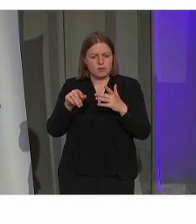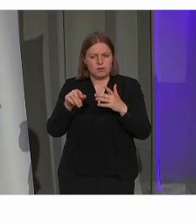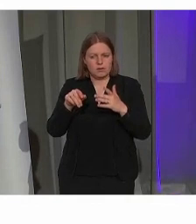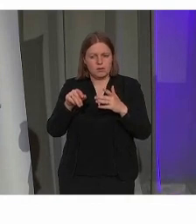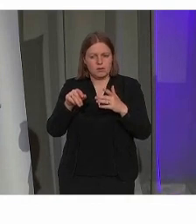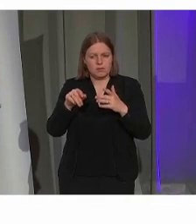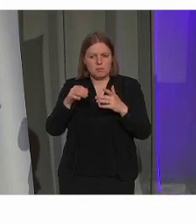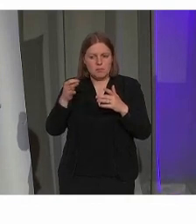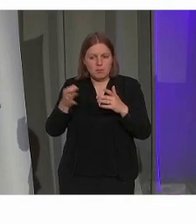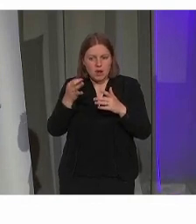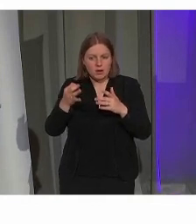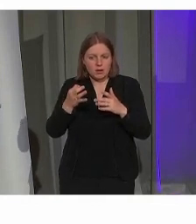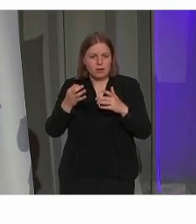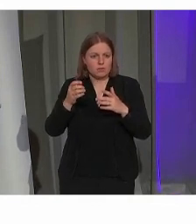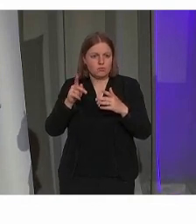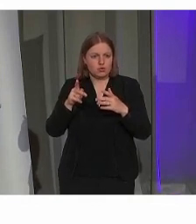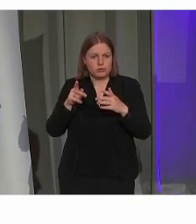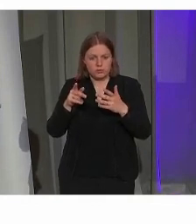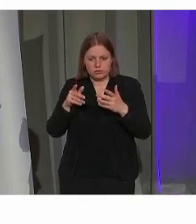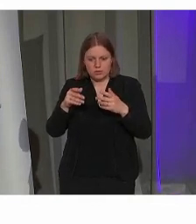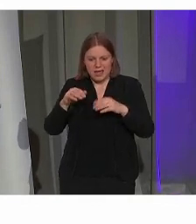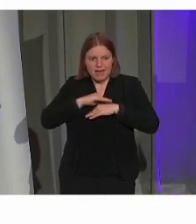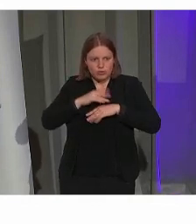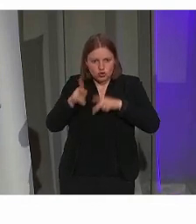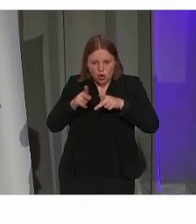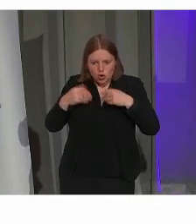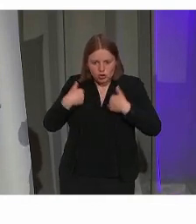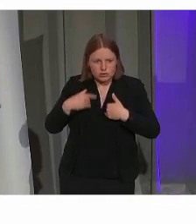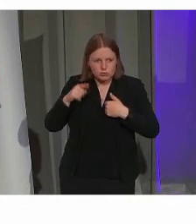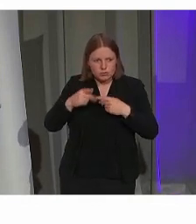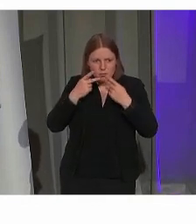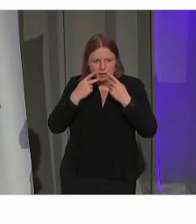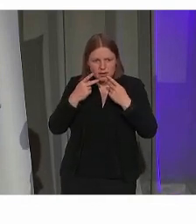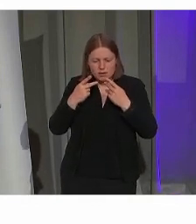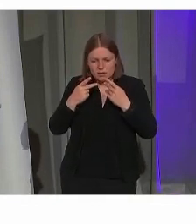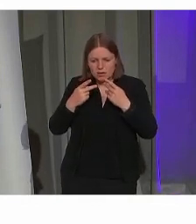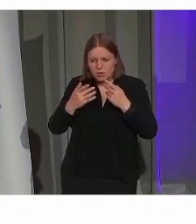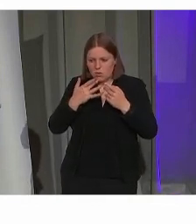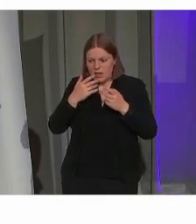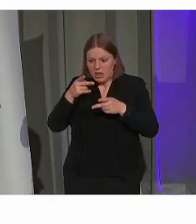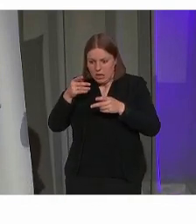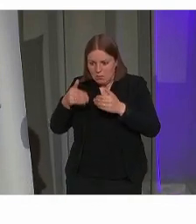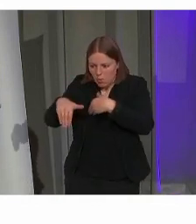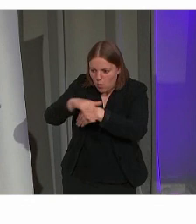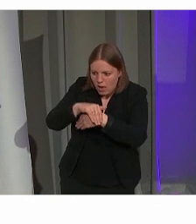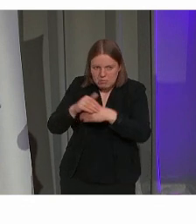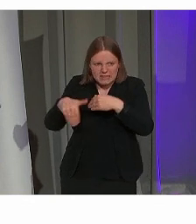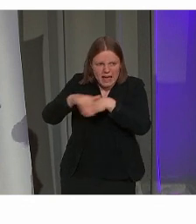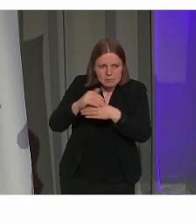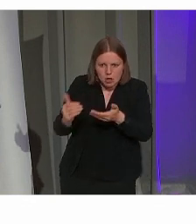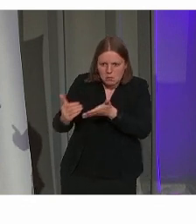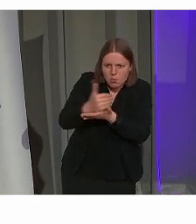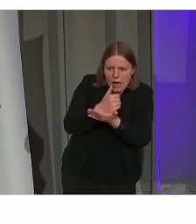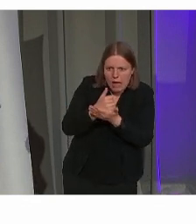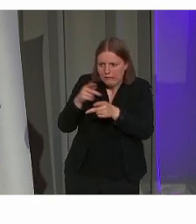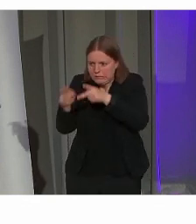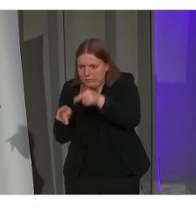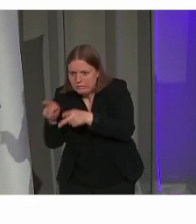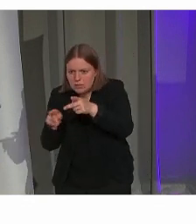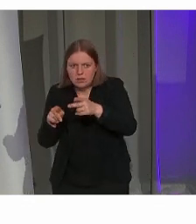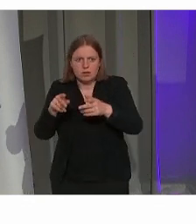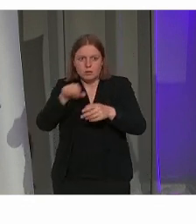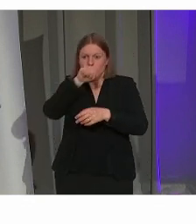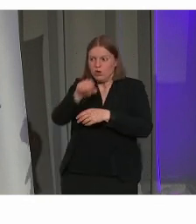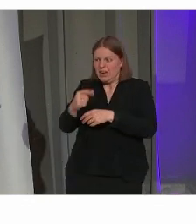gedreven door behoud. Erfgoedzorgers op zich zijn soms gedreven door alle soorten erfgoed. Veel vaker hebben ze een passie voor één